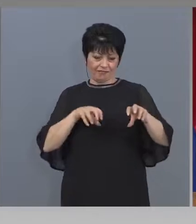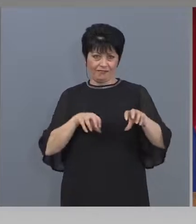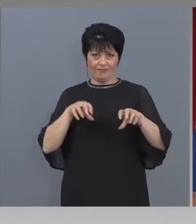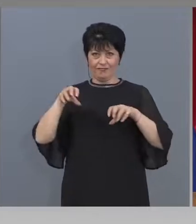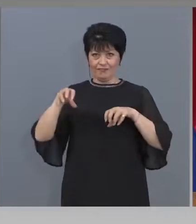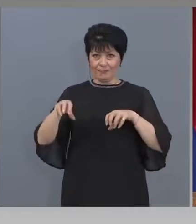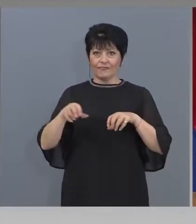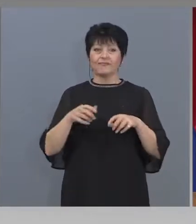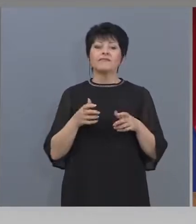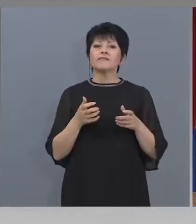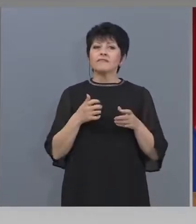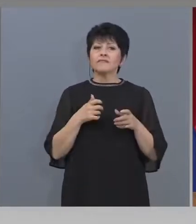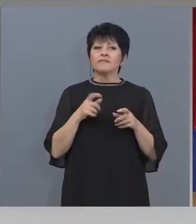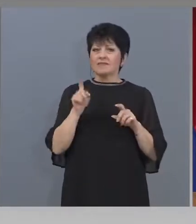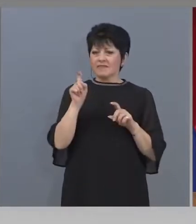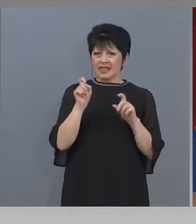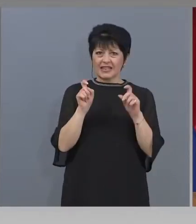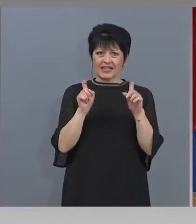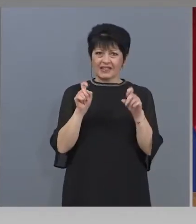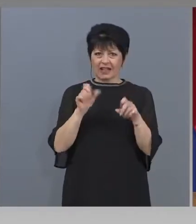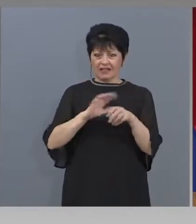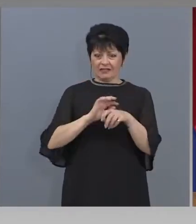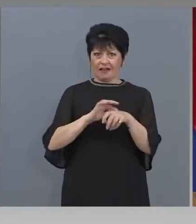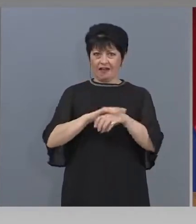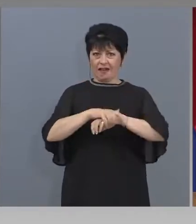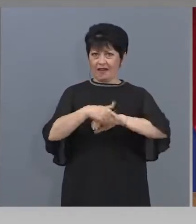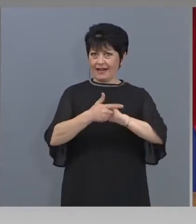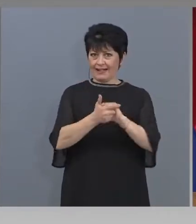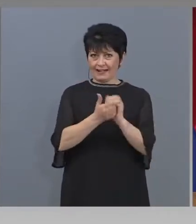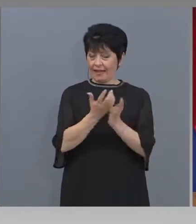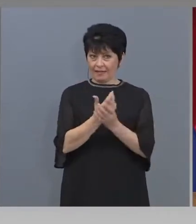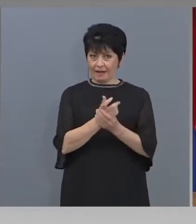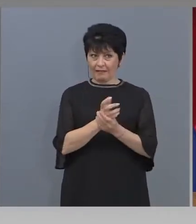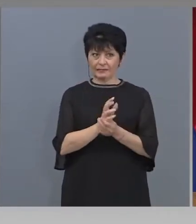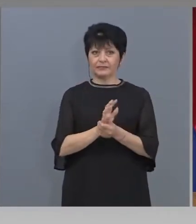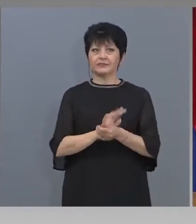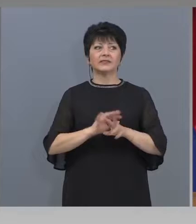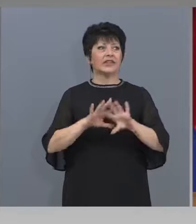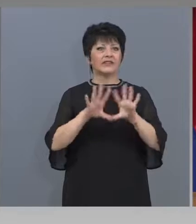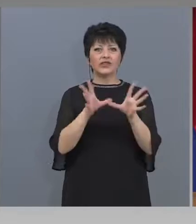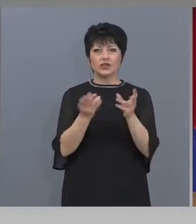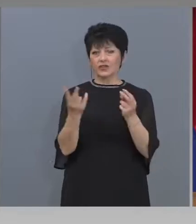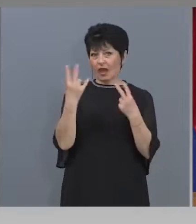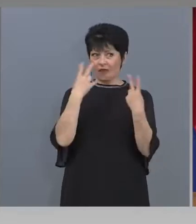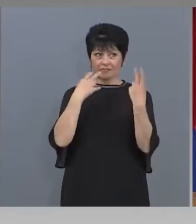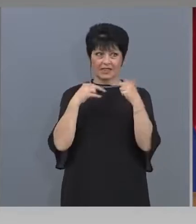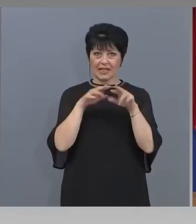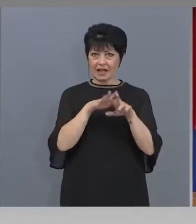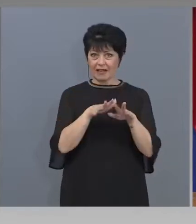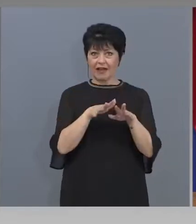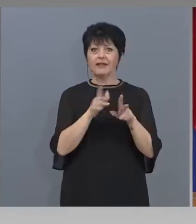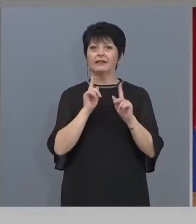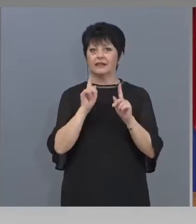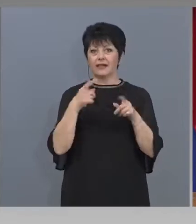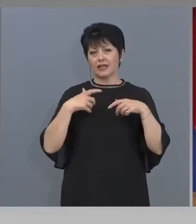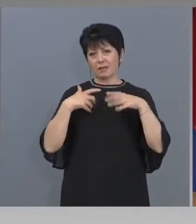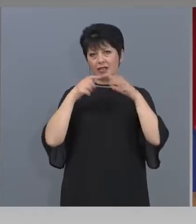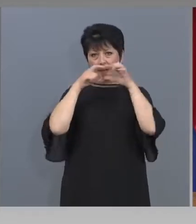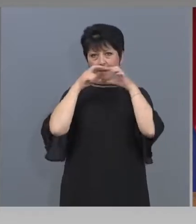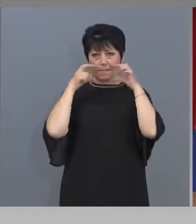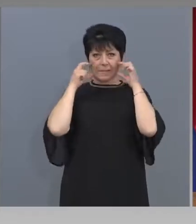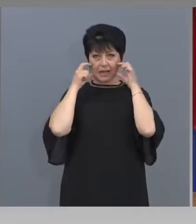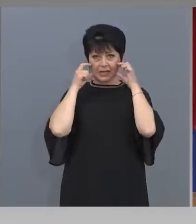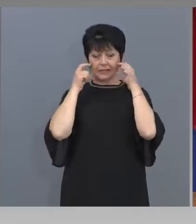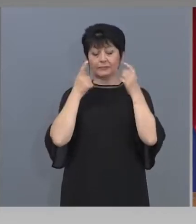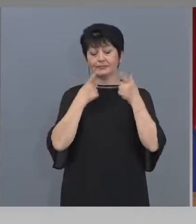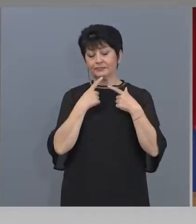с препарат на ръцете на всички влиящи и със сигурност третира, че всички зрители трябва с маски. Така, че за